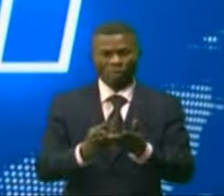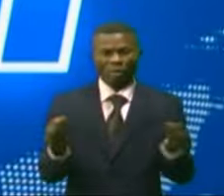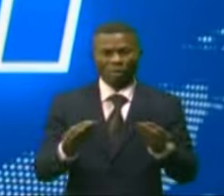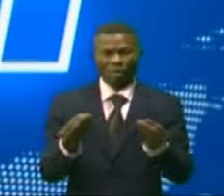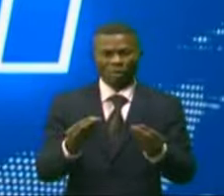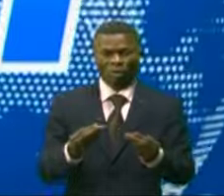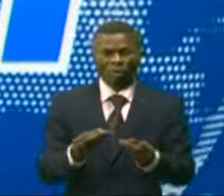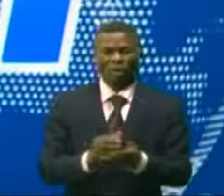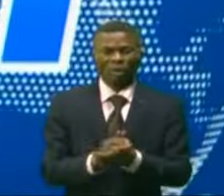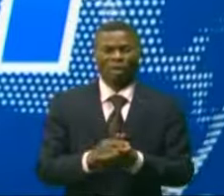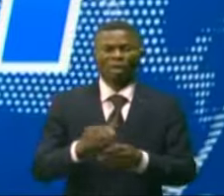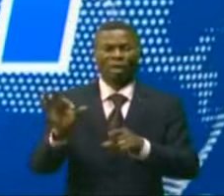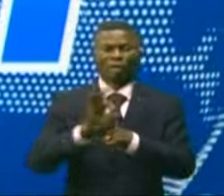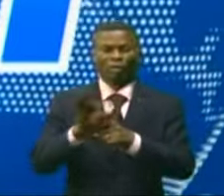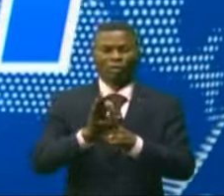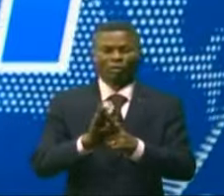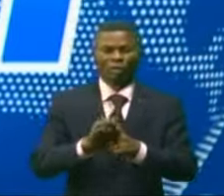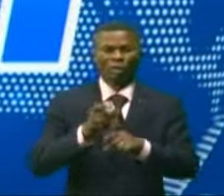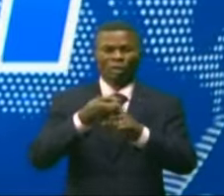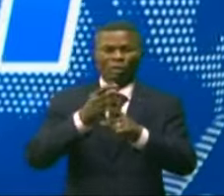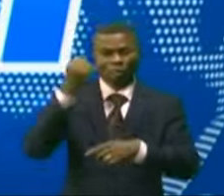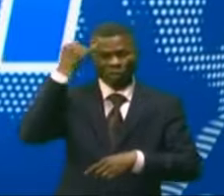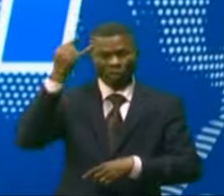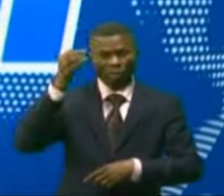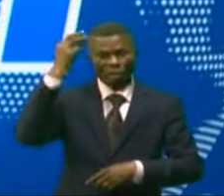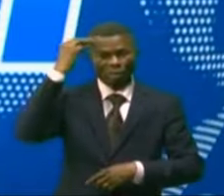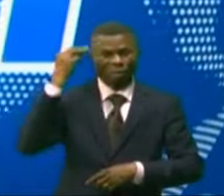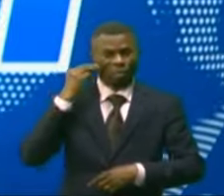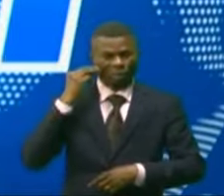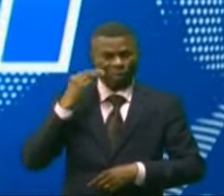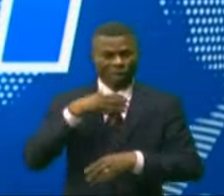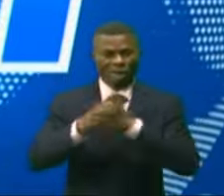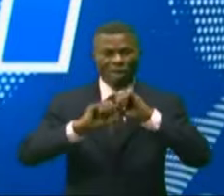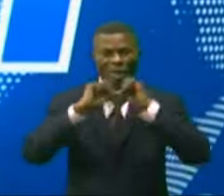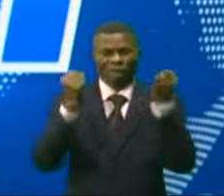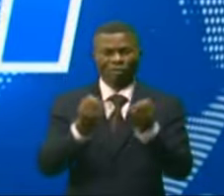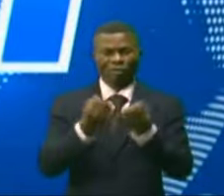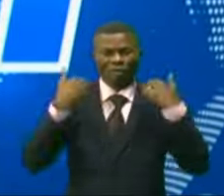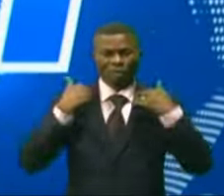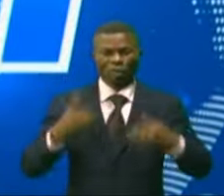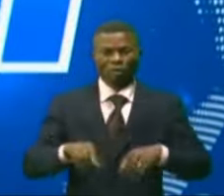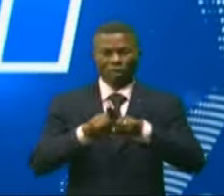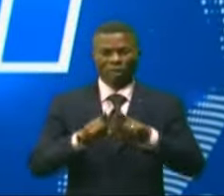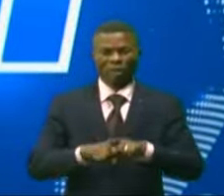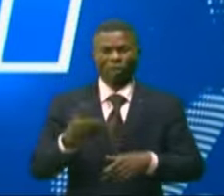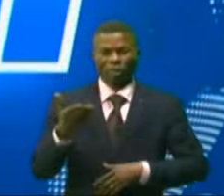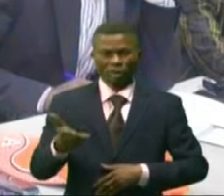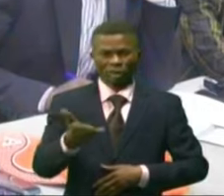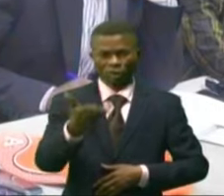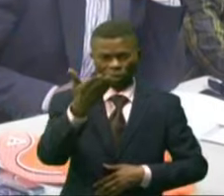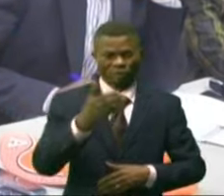de l'atelier initié par les ministères des Affaires sociales et de la Santé. Cédric Enina pour plus de précisions.